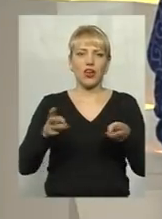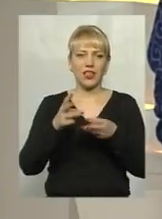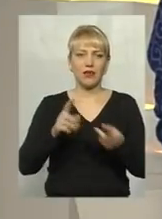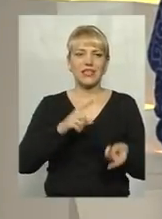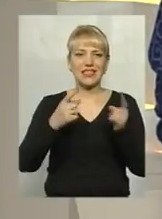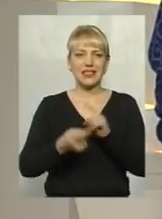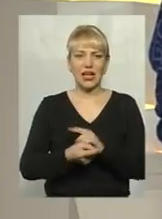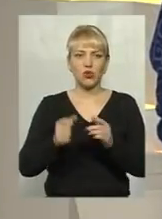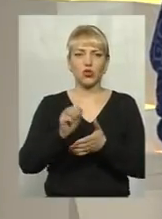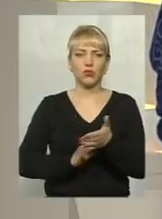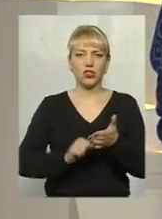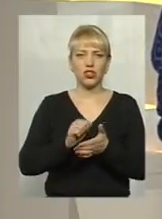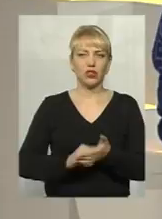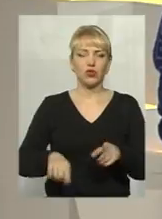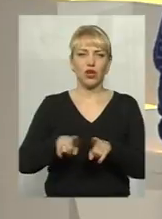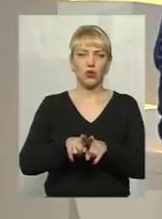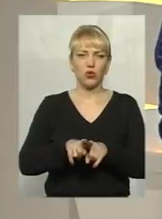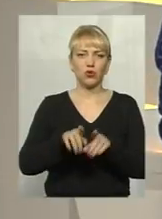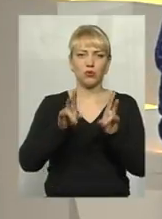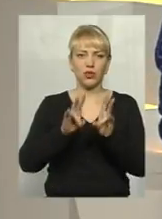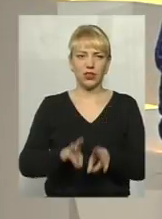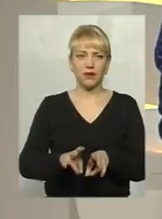стають причиною такої біди.